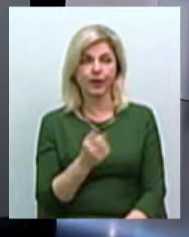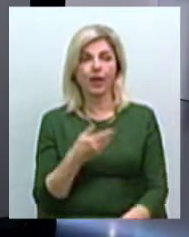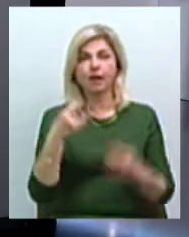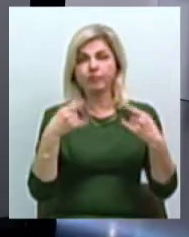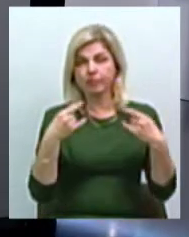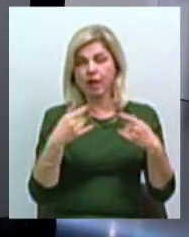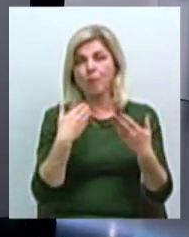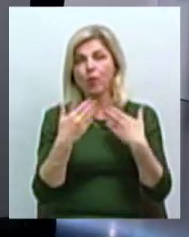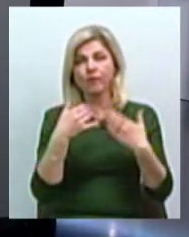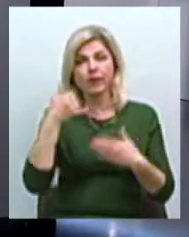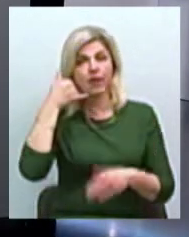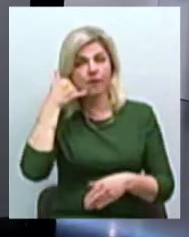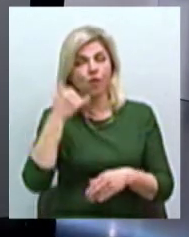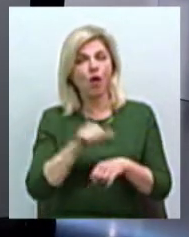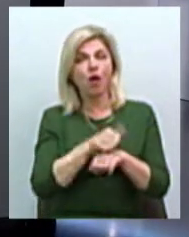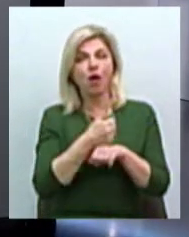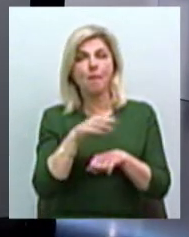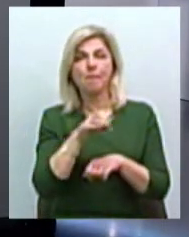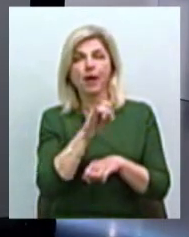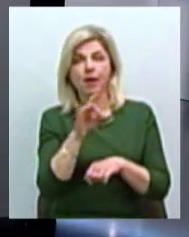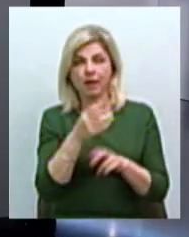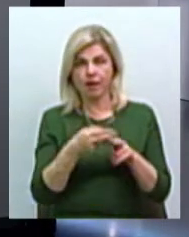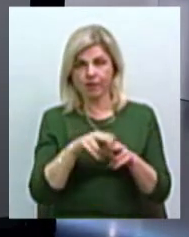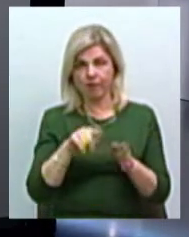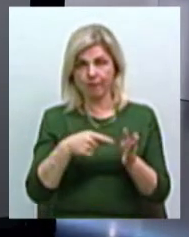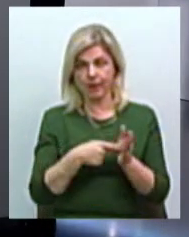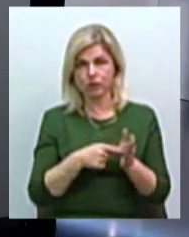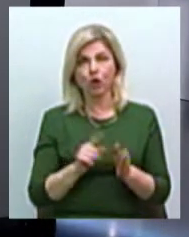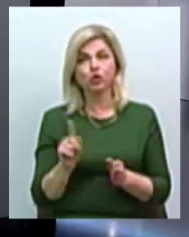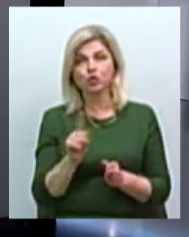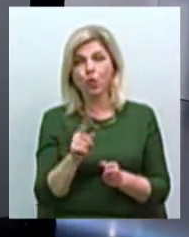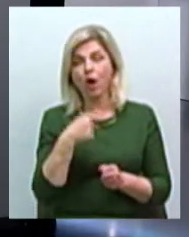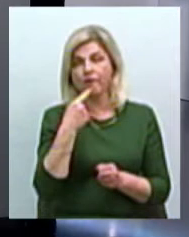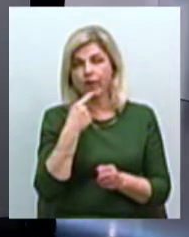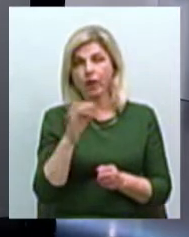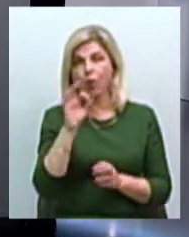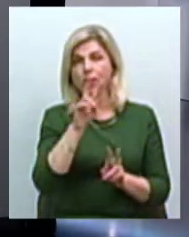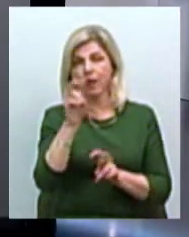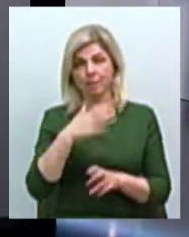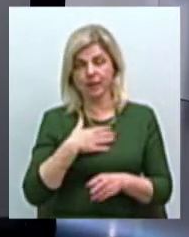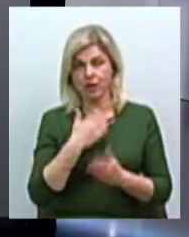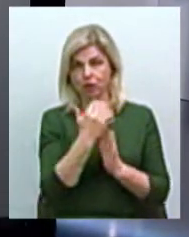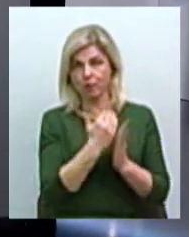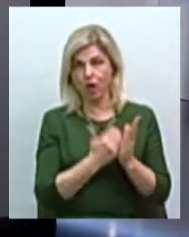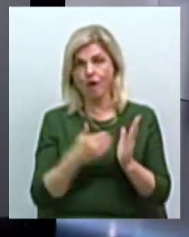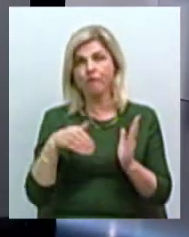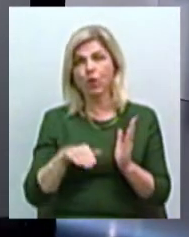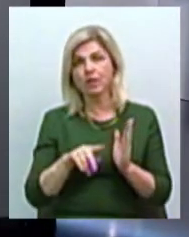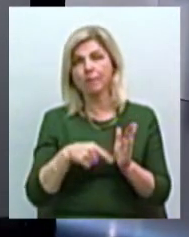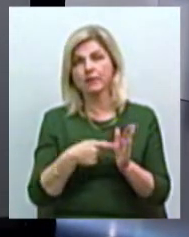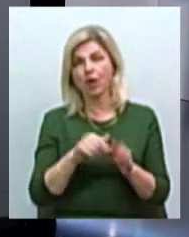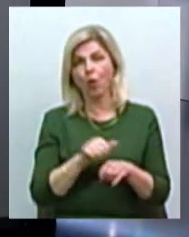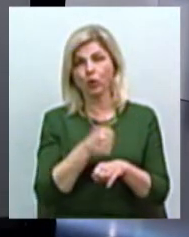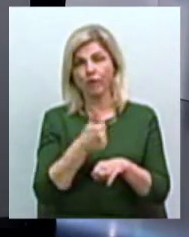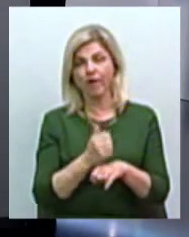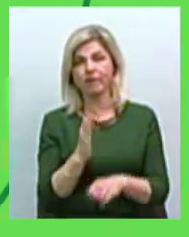телефоном з мерами цих міст. Ось що сказав з приводу теми нашої сьогоднішньої програми Вознесенський міський голова Віталій